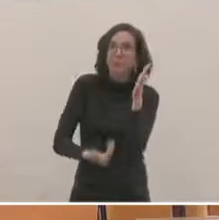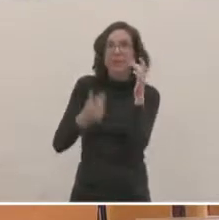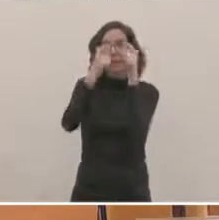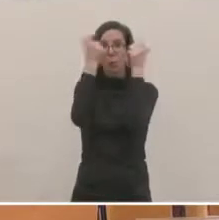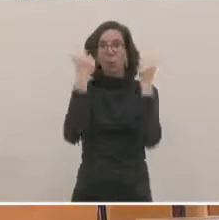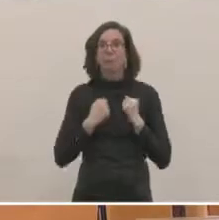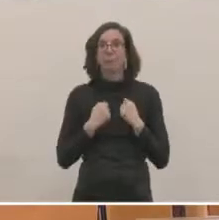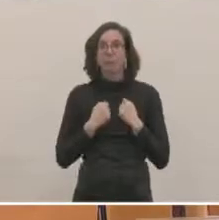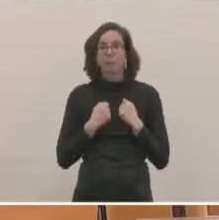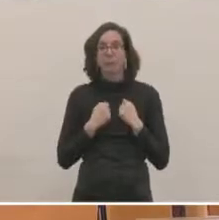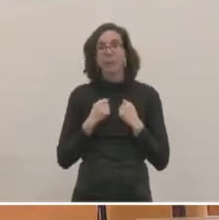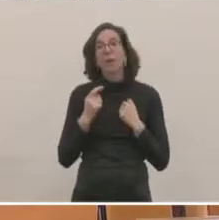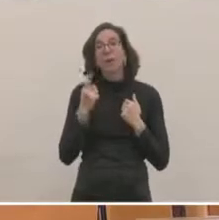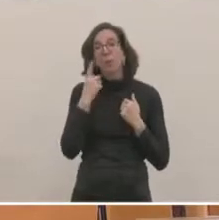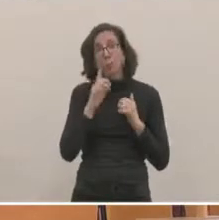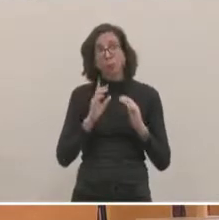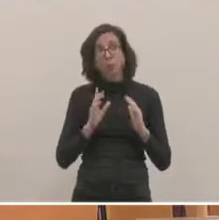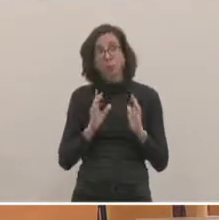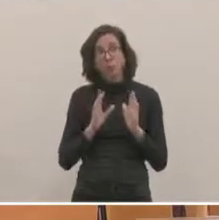2022,